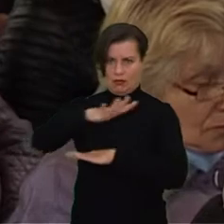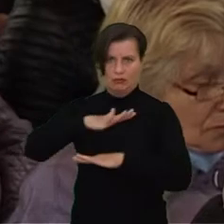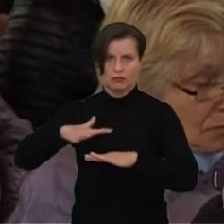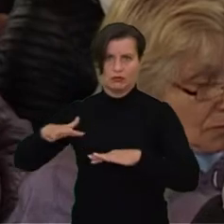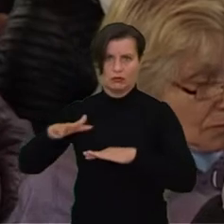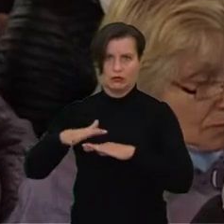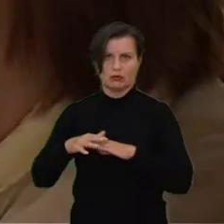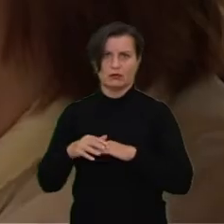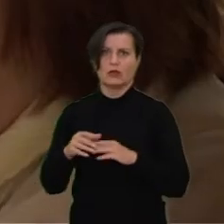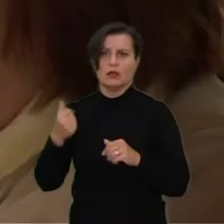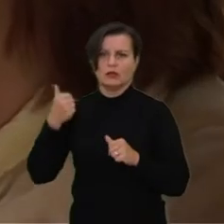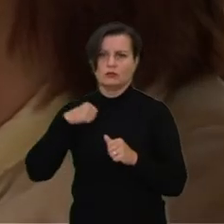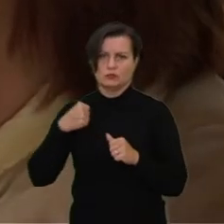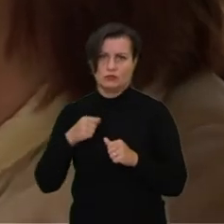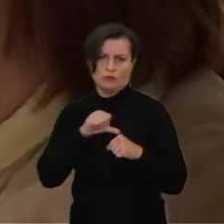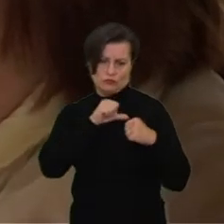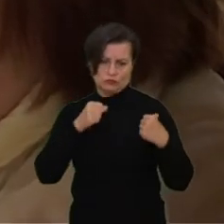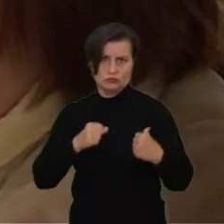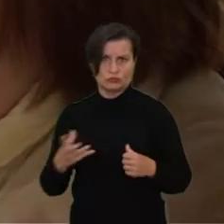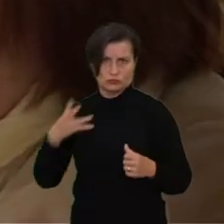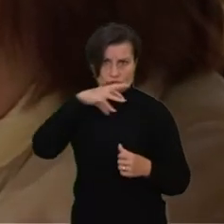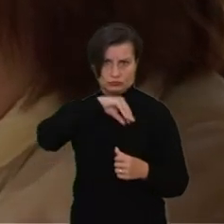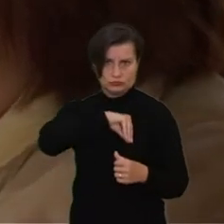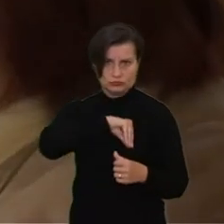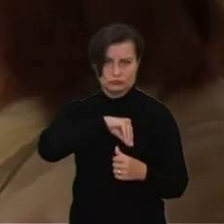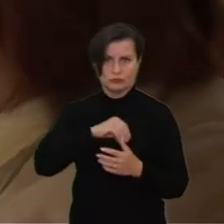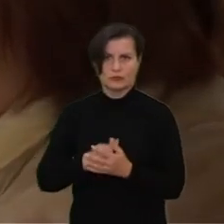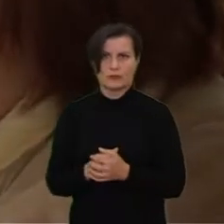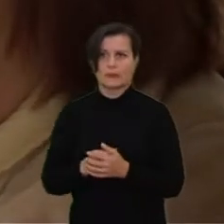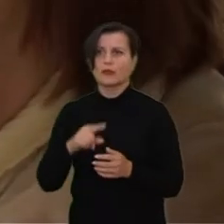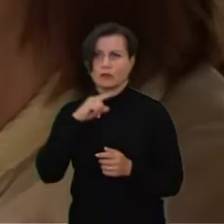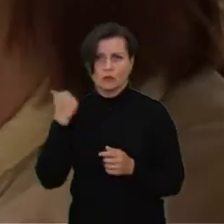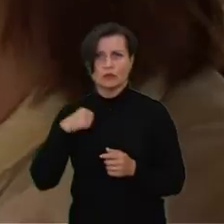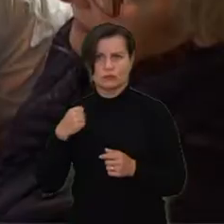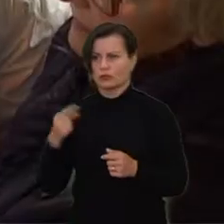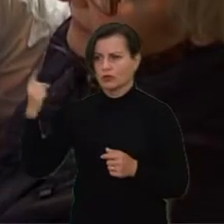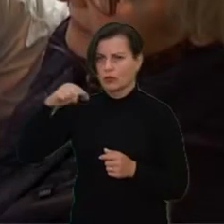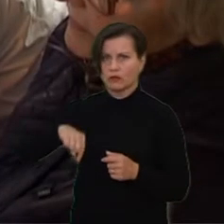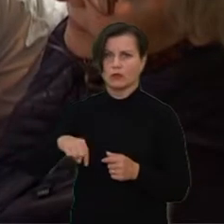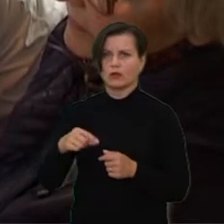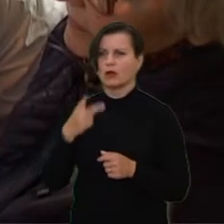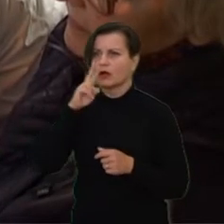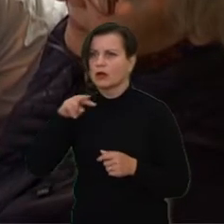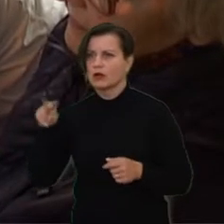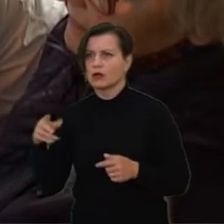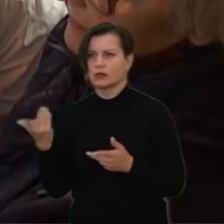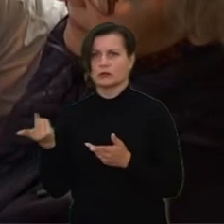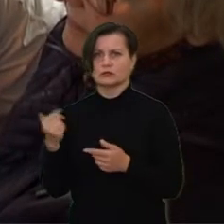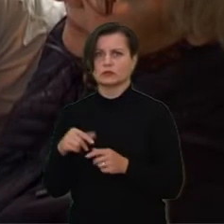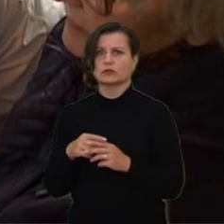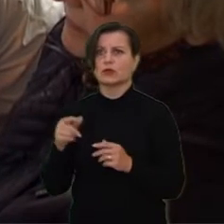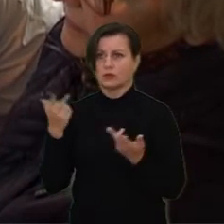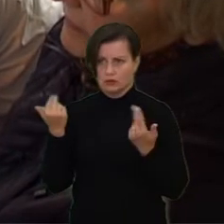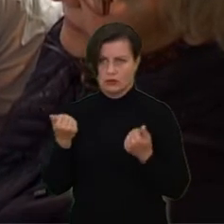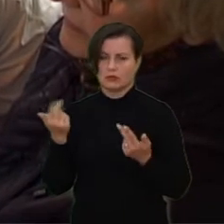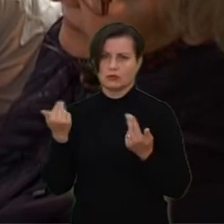energija, kuri plinta į žmonių širdis. Ar daug žmonių atvažiuoja dabar, kai jo nebėra čia aplanko ir jūs, vai,